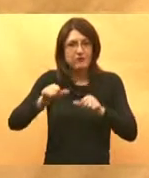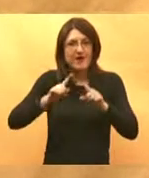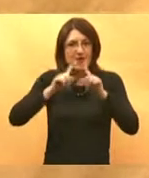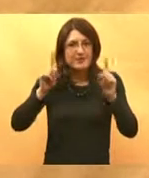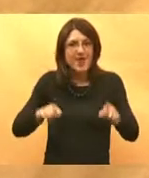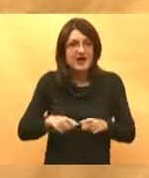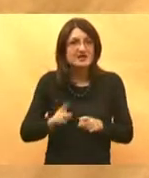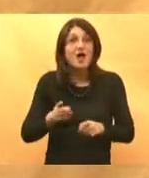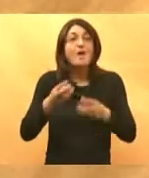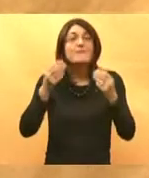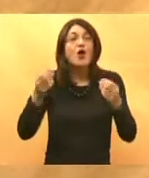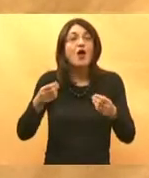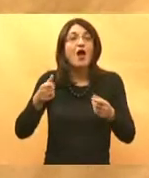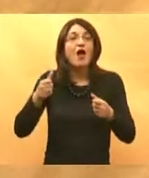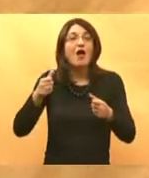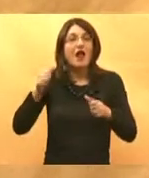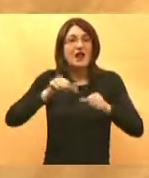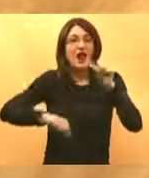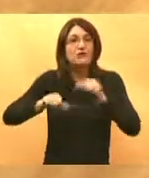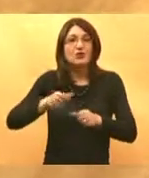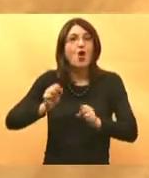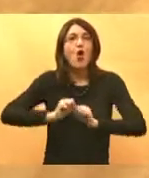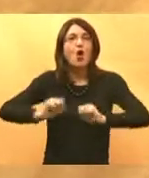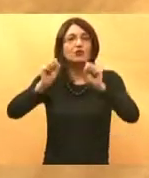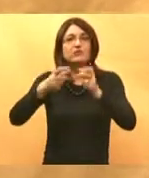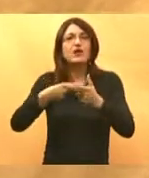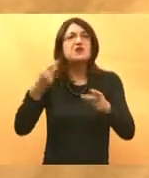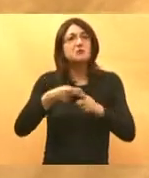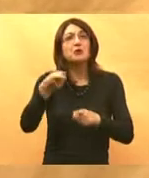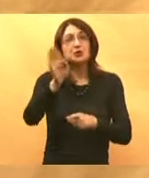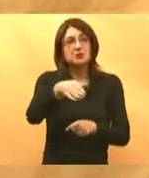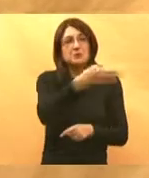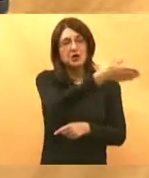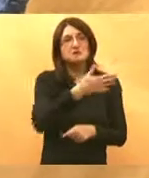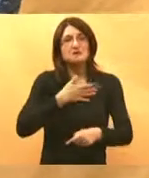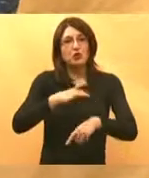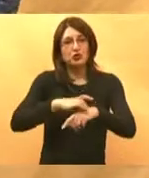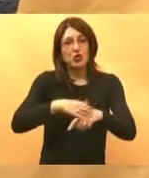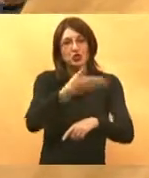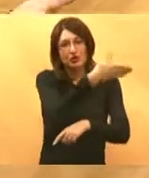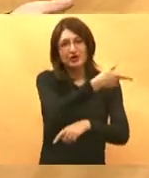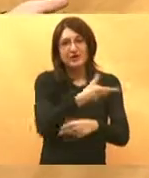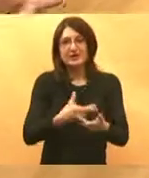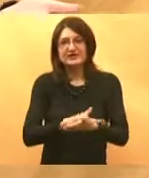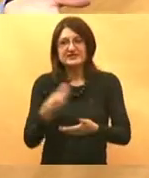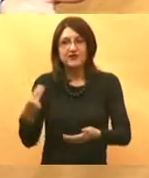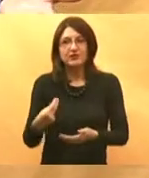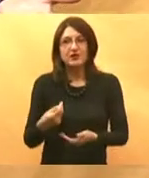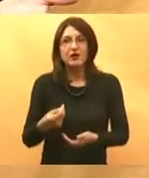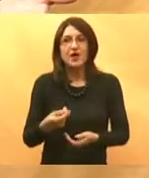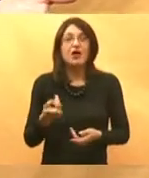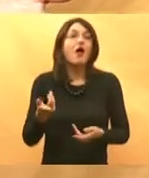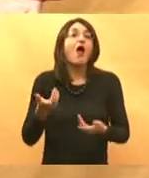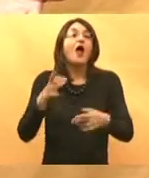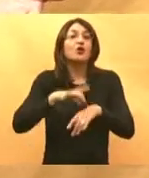laboratori su odbili uzimati krv pacijentima jer su rekli imate svog obiteljstva i dogovorite se a bilo je situacija da doktor jednom tjednom